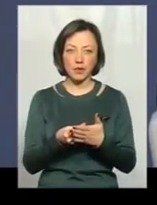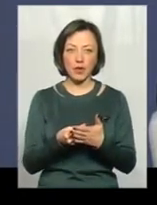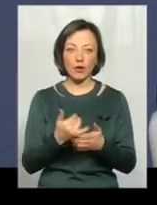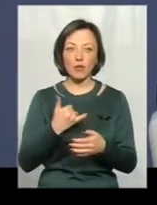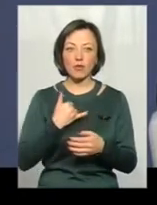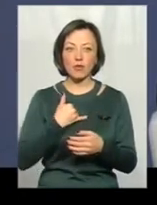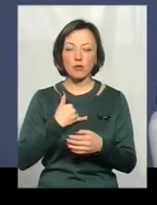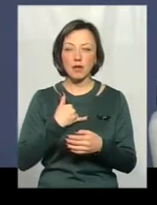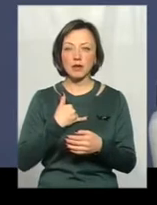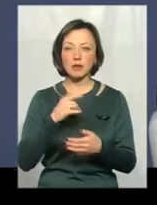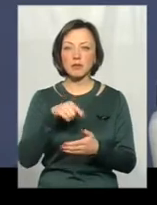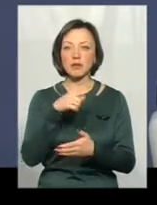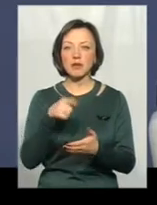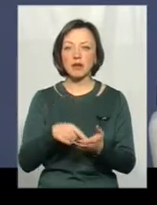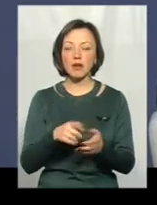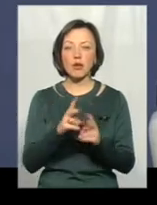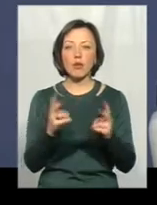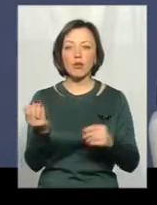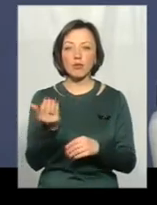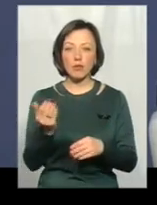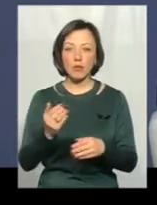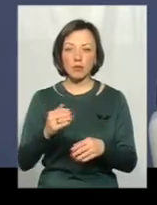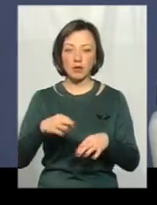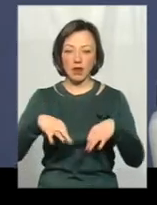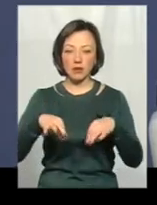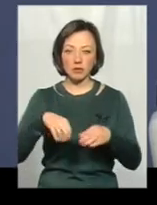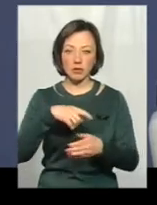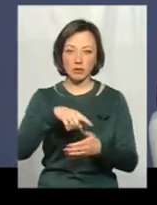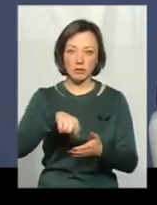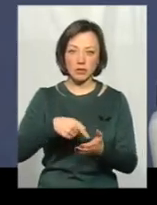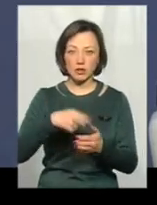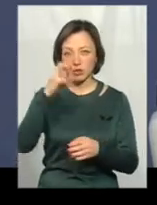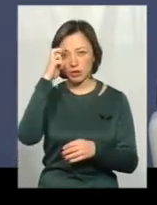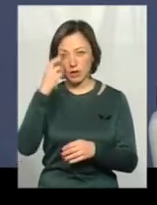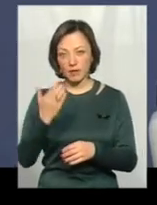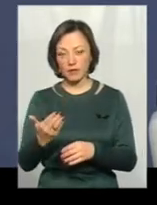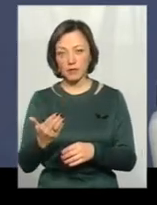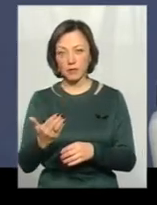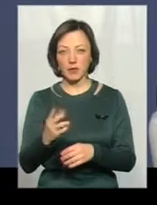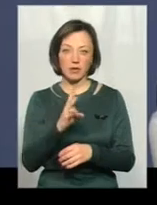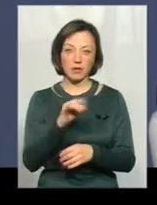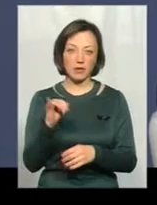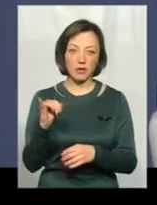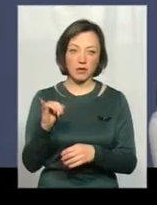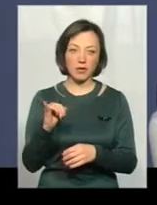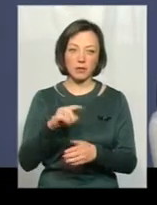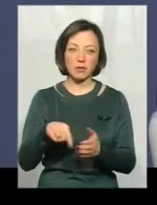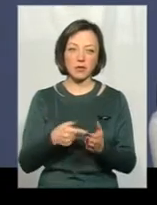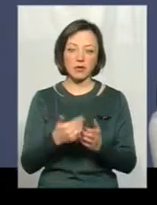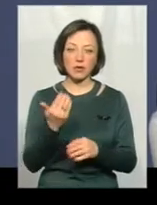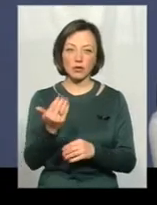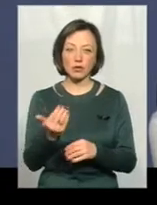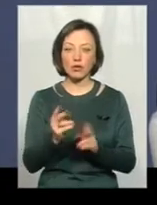кому належить комунальний транспорт міста? Державі? Ні. Місту.